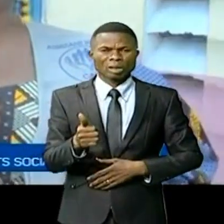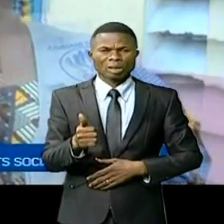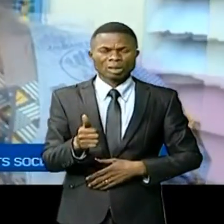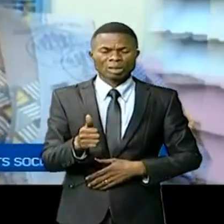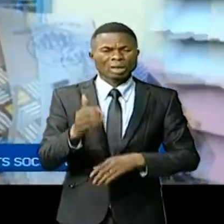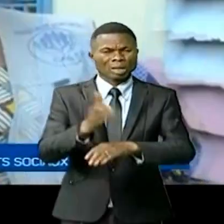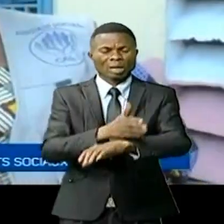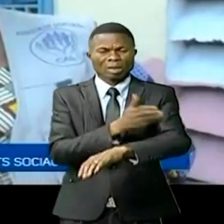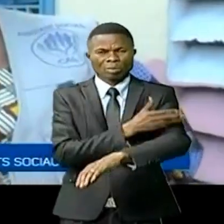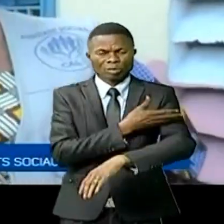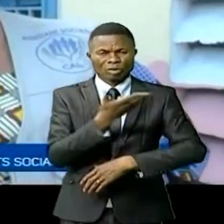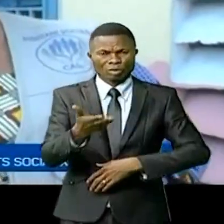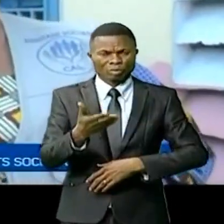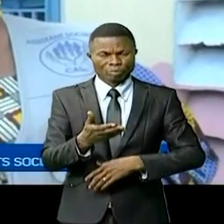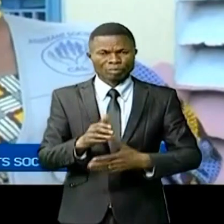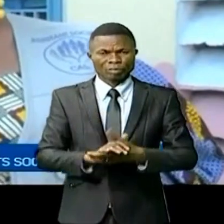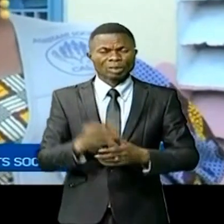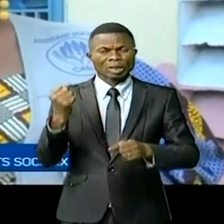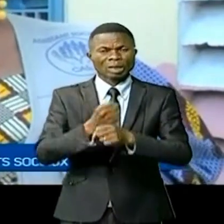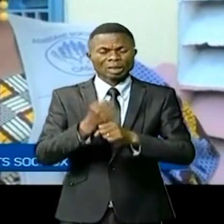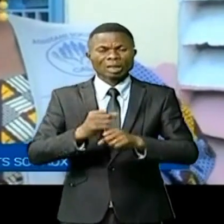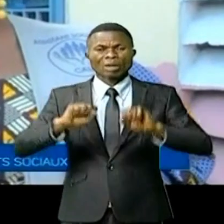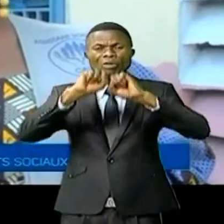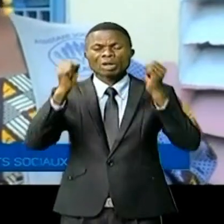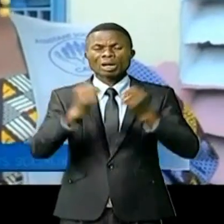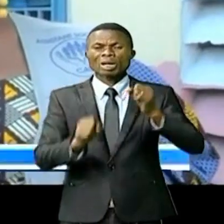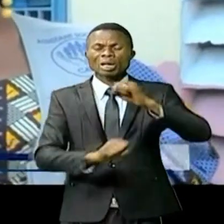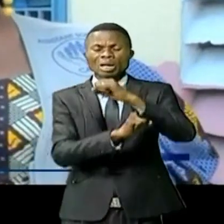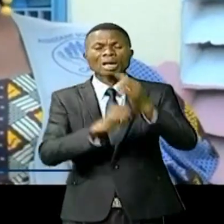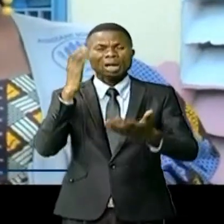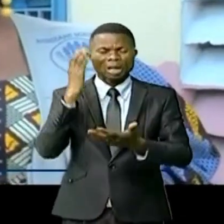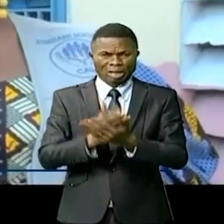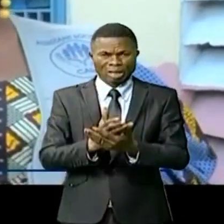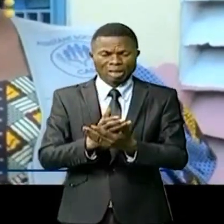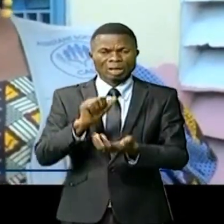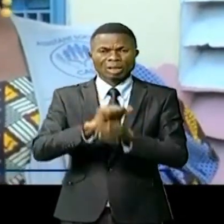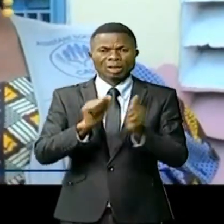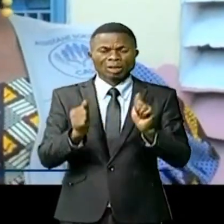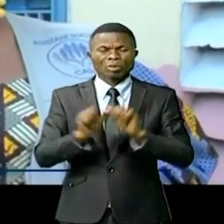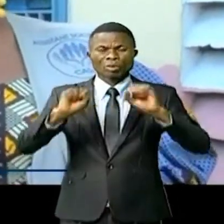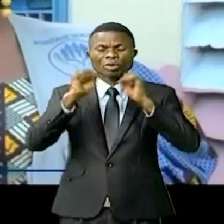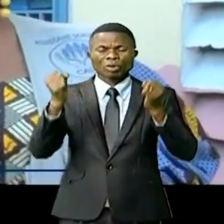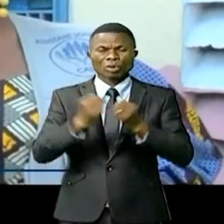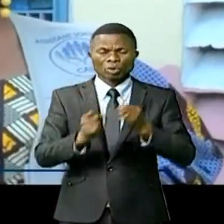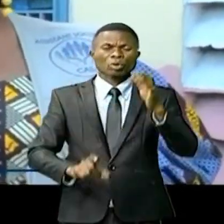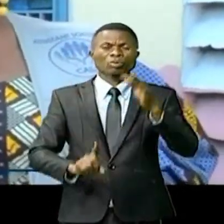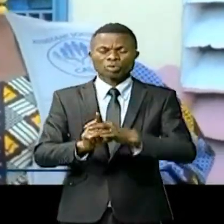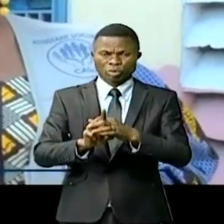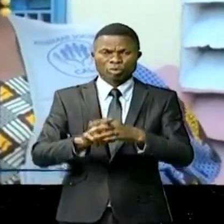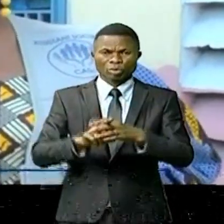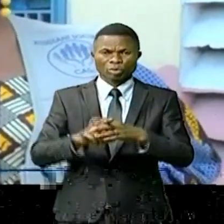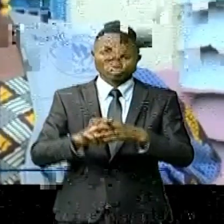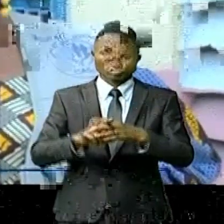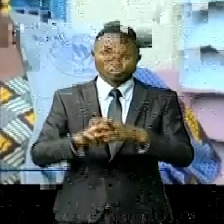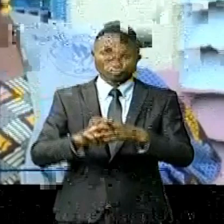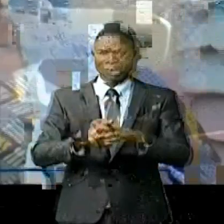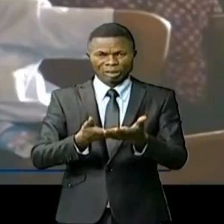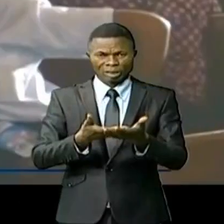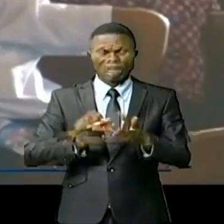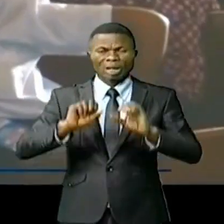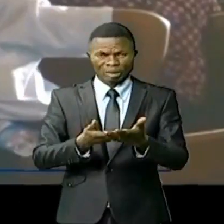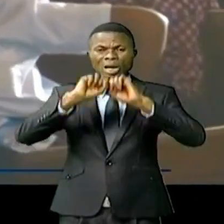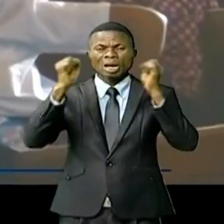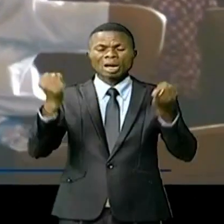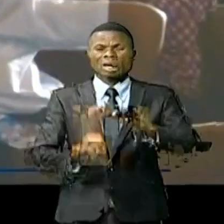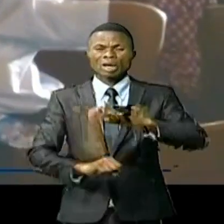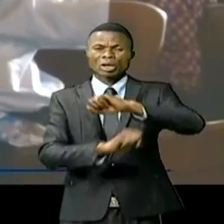'évolution. C'est le travail des assistants sociaux pour éliminer les phénomènes sociaux qui apparaissent dans la ville. Parce que l'assistance